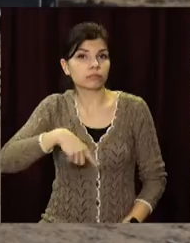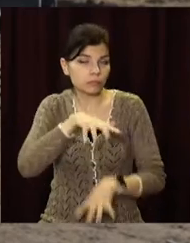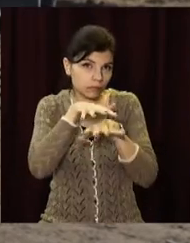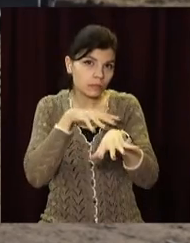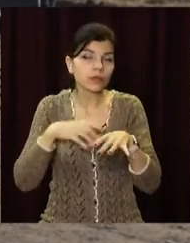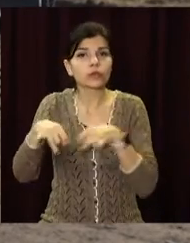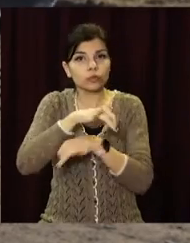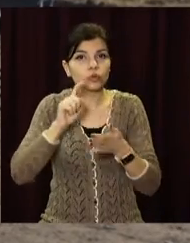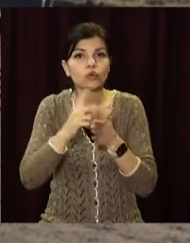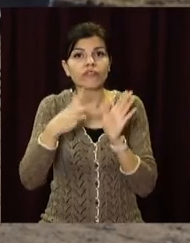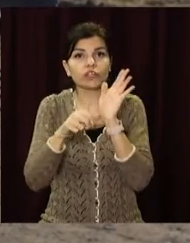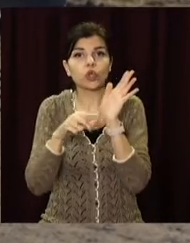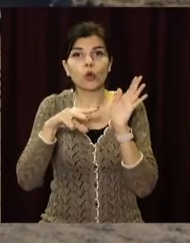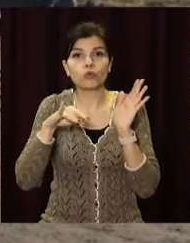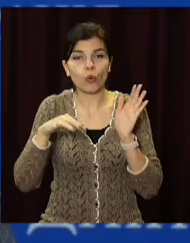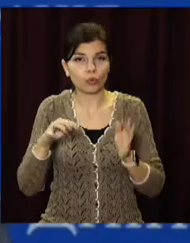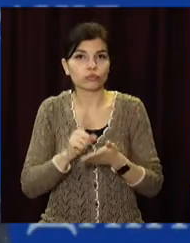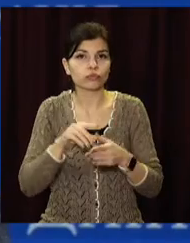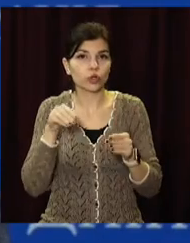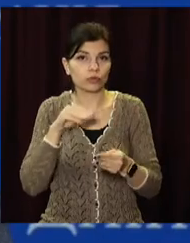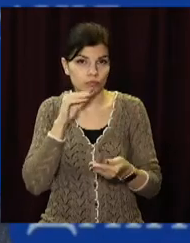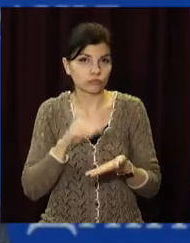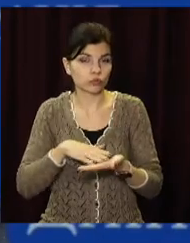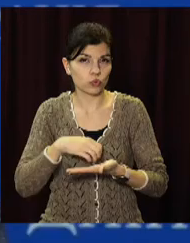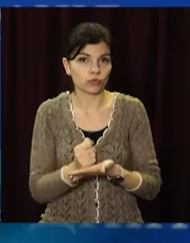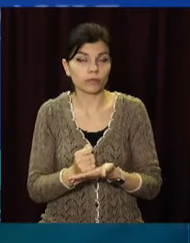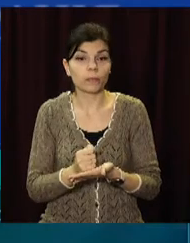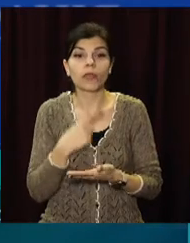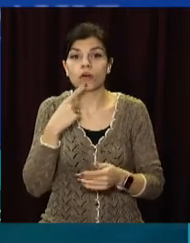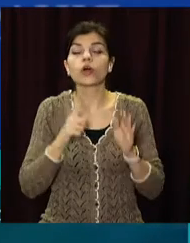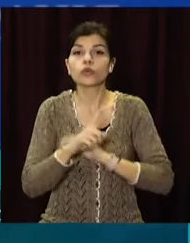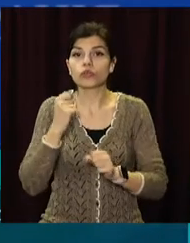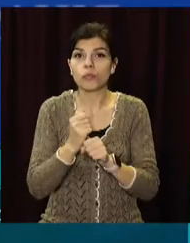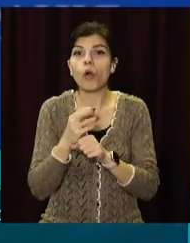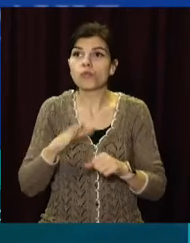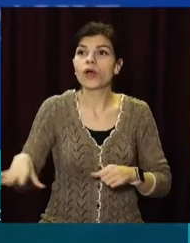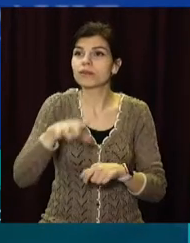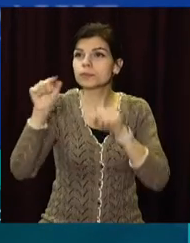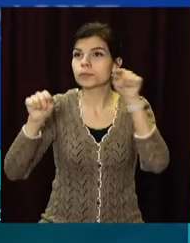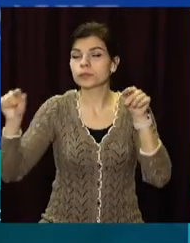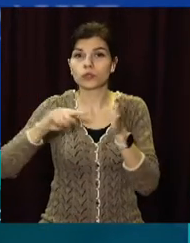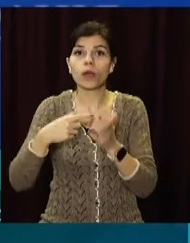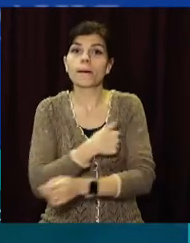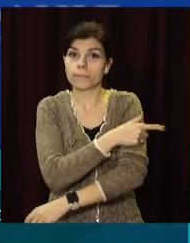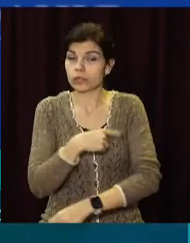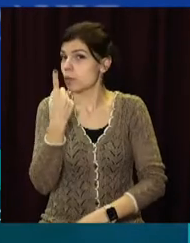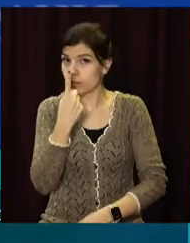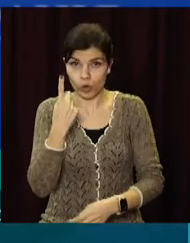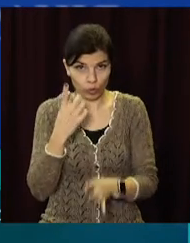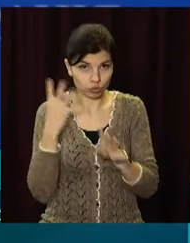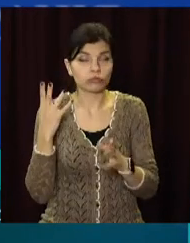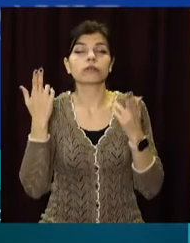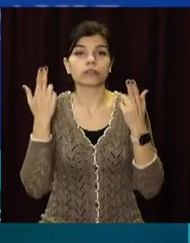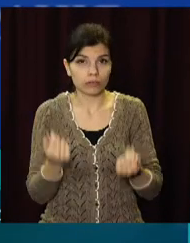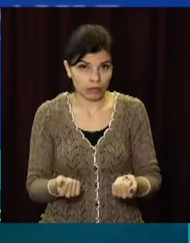найближчій сесії 26 лютого. Розпочинаємо роботу по всіх об'єктах. Тобто, медицина – це першочергова, так,